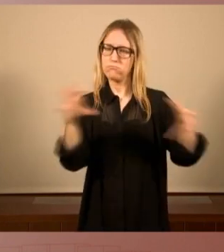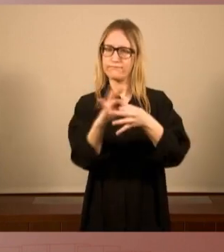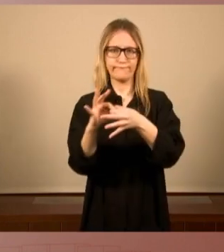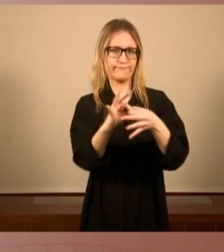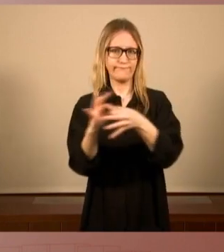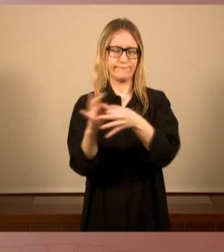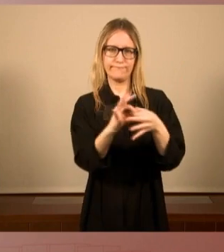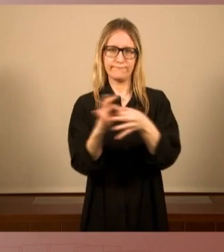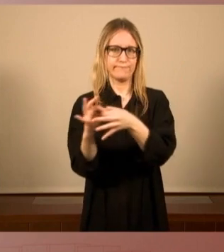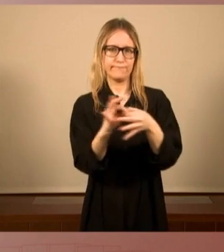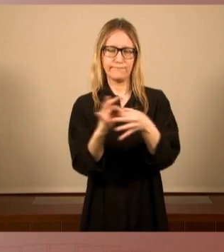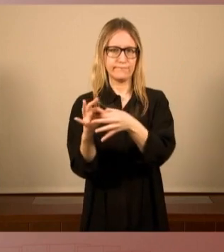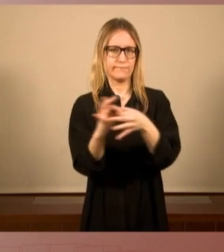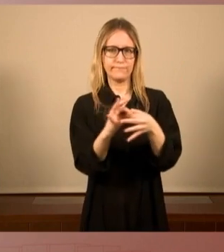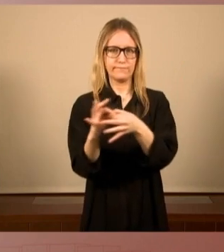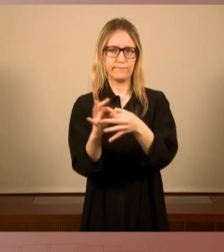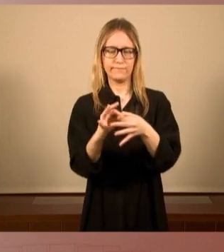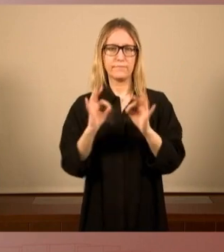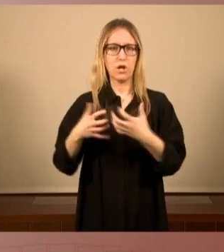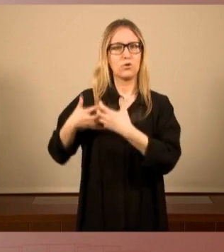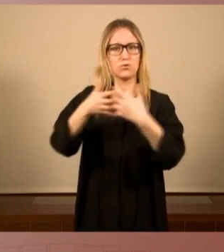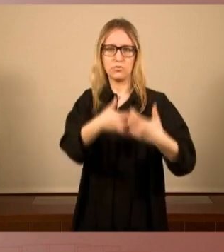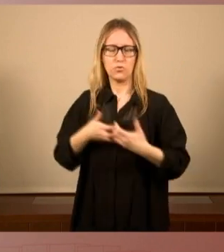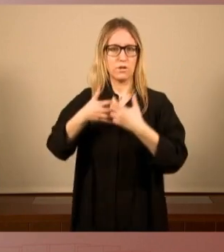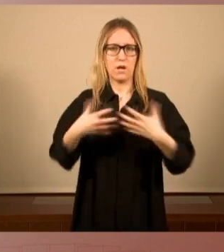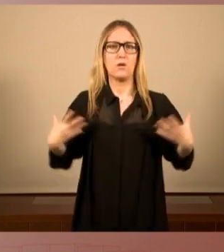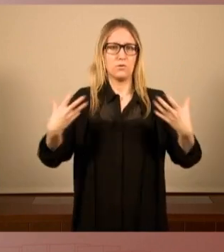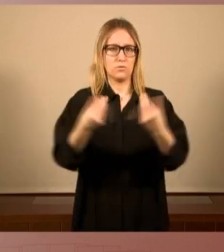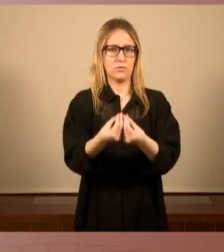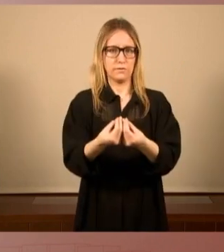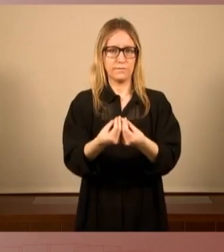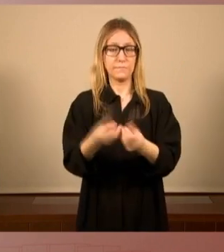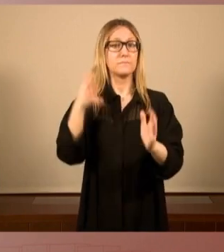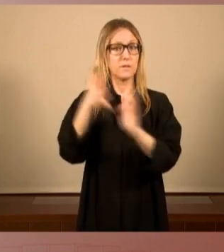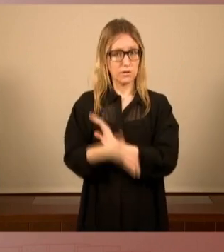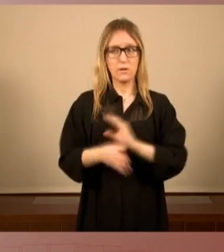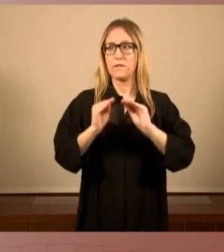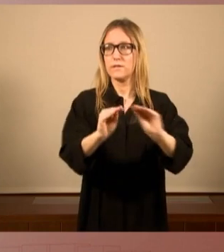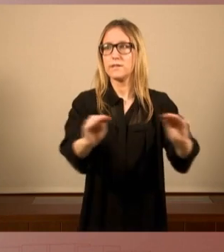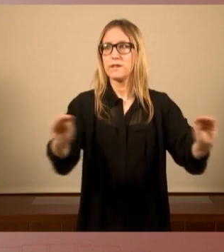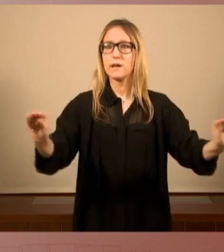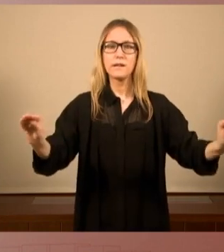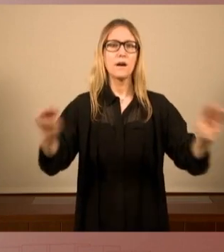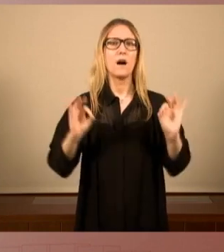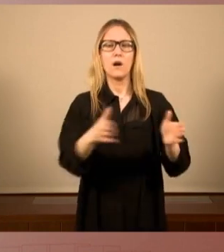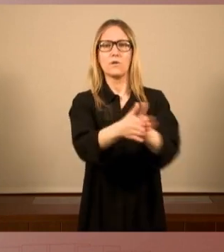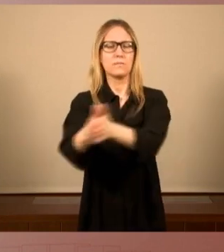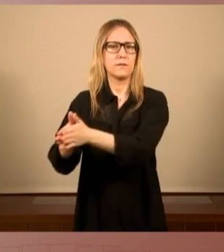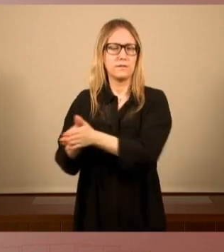indestriablement d'una lluita conjunta i per això també fem una crida als companys